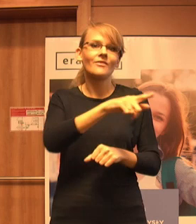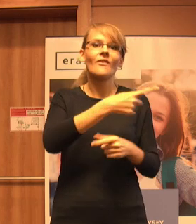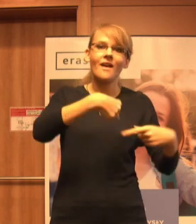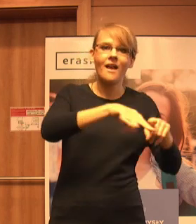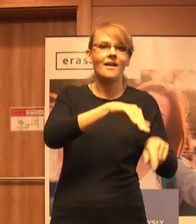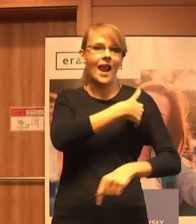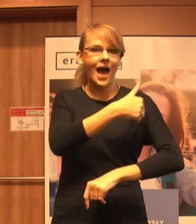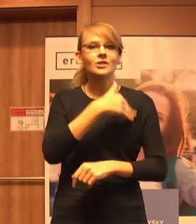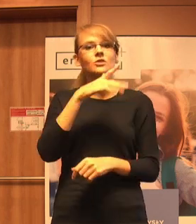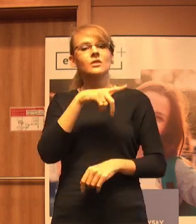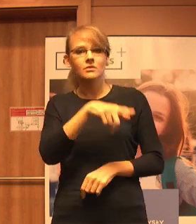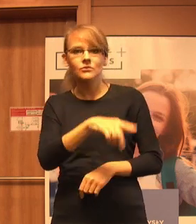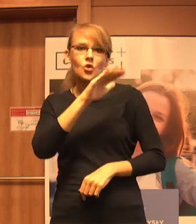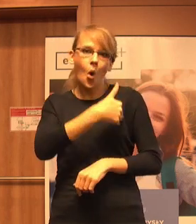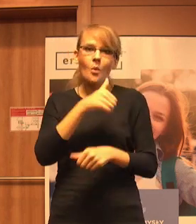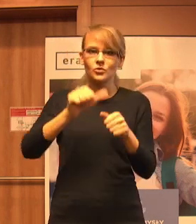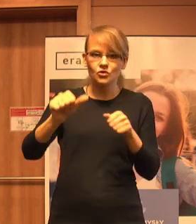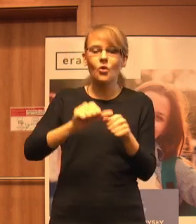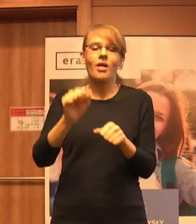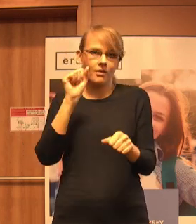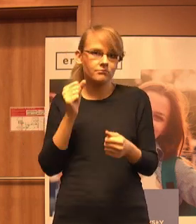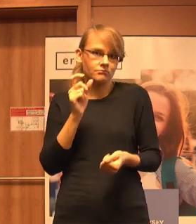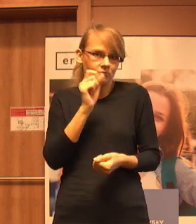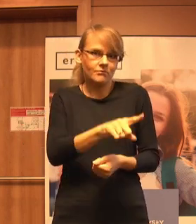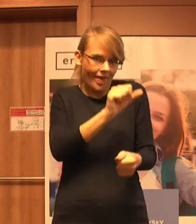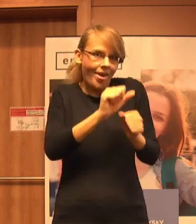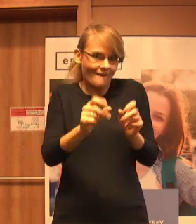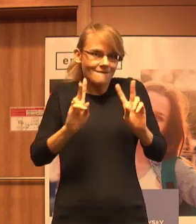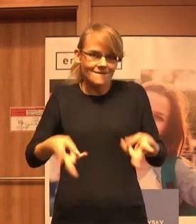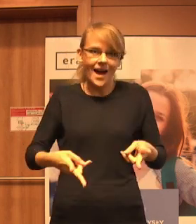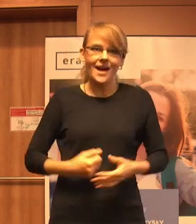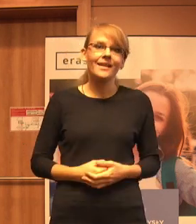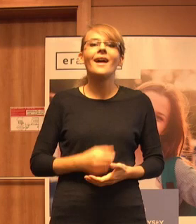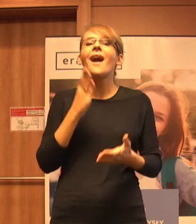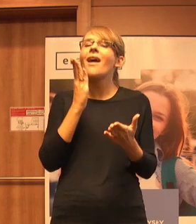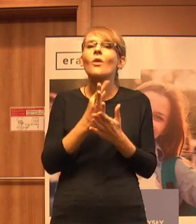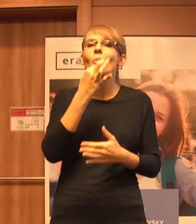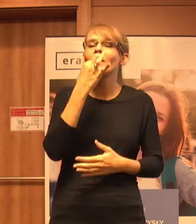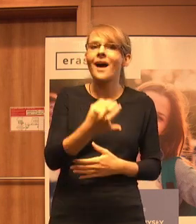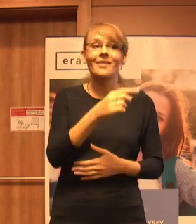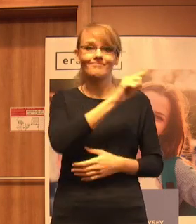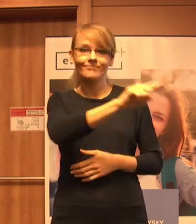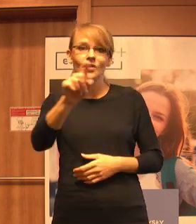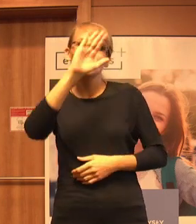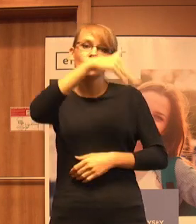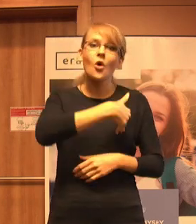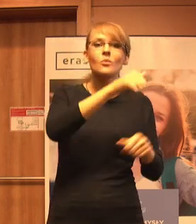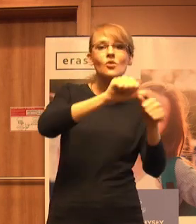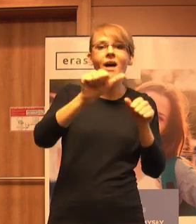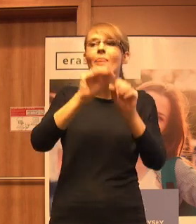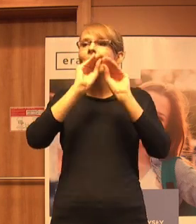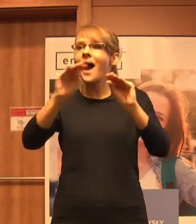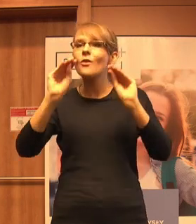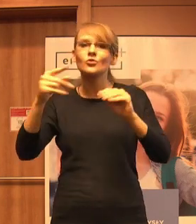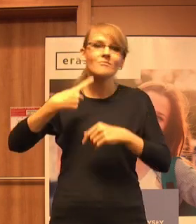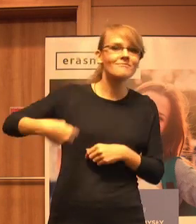przedszkolu, to to już jest fakt. I jest tylko pytanie, na ile szkoły, przedszkola, nauczyciele, my wszyscy